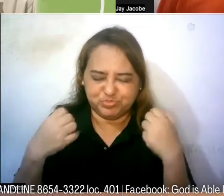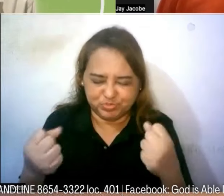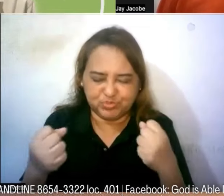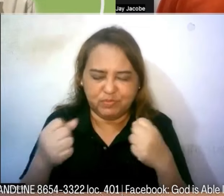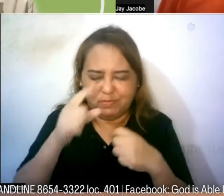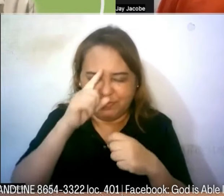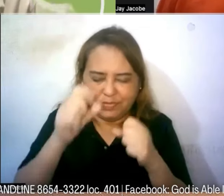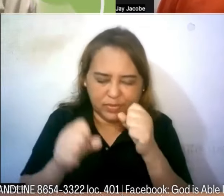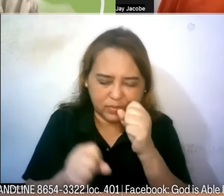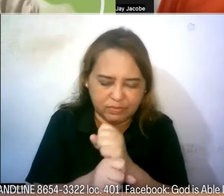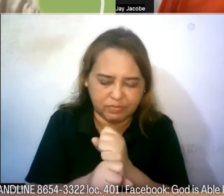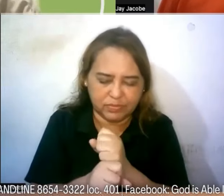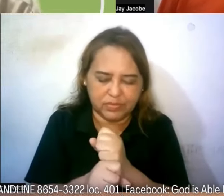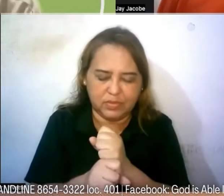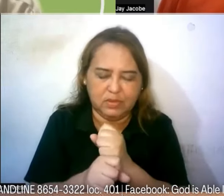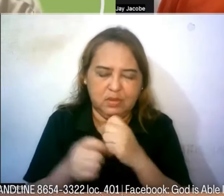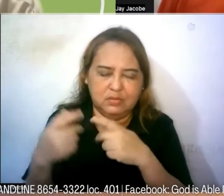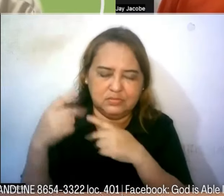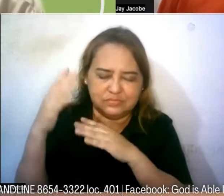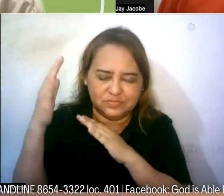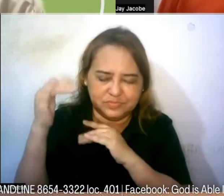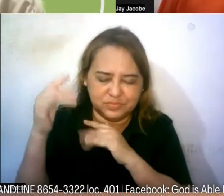sa inyong napaka